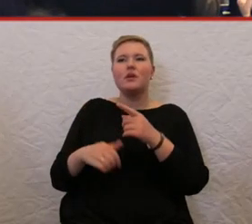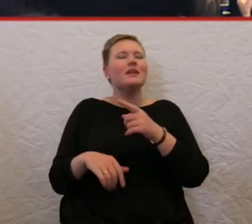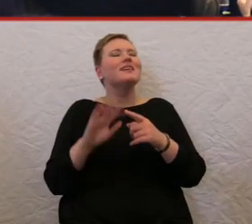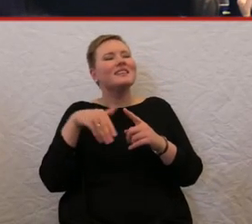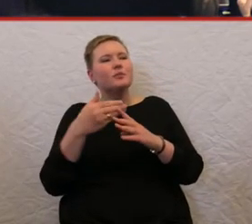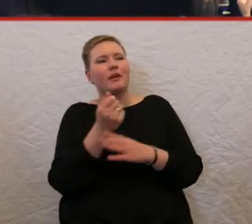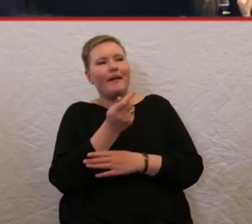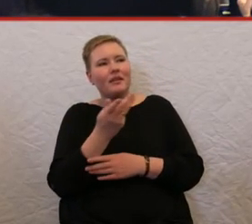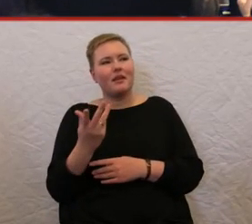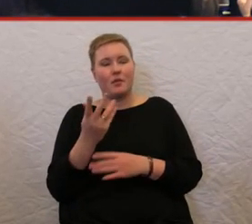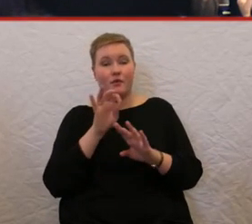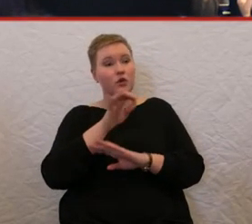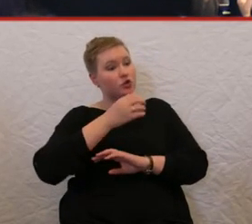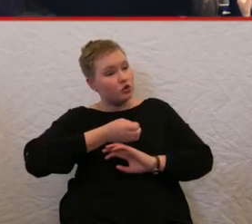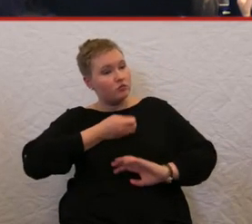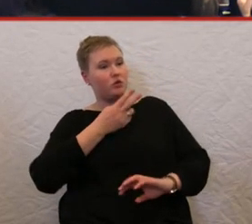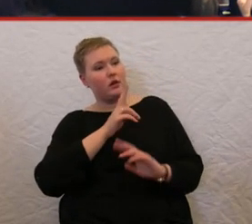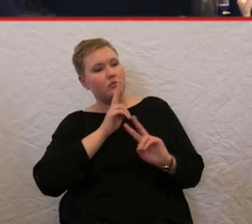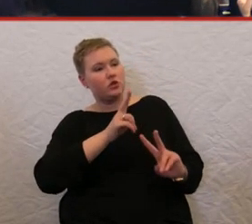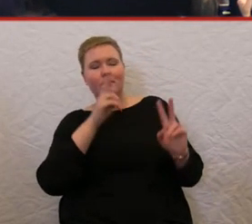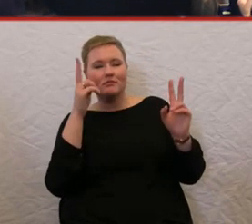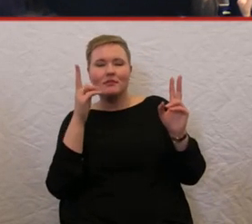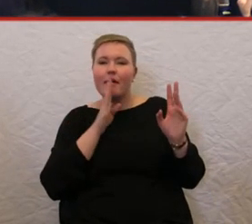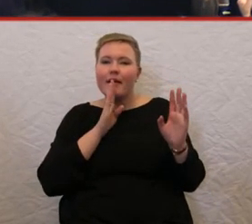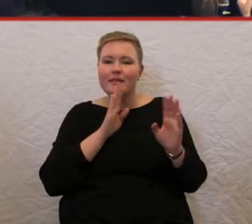nicht aus, diese spontane, flächendeckende